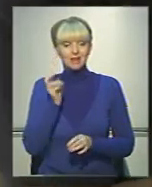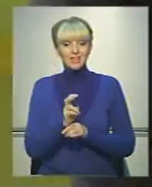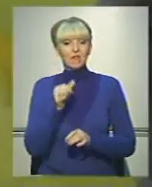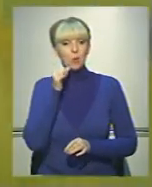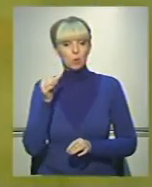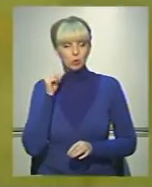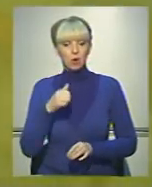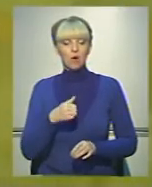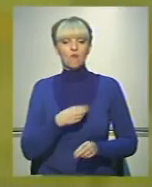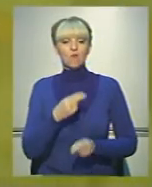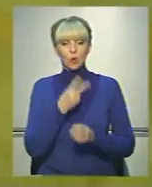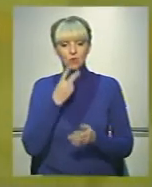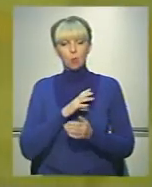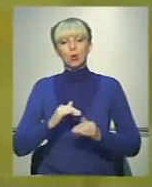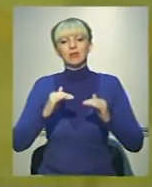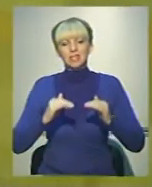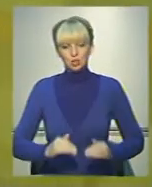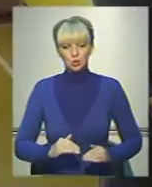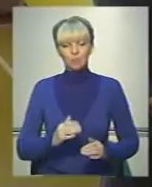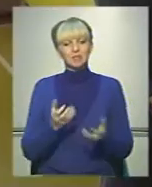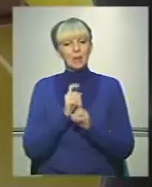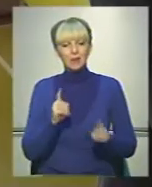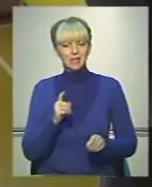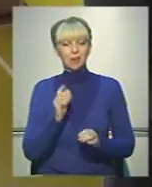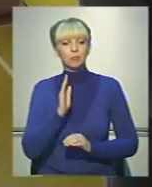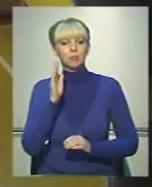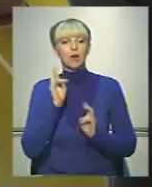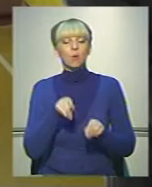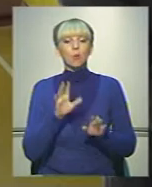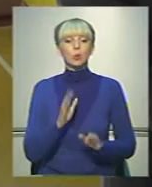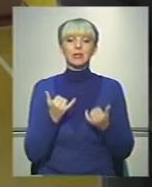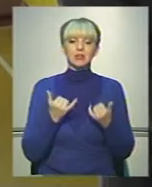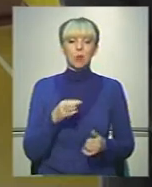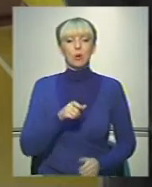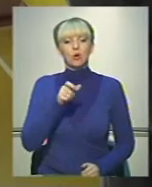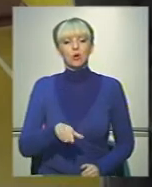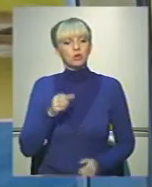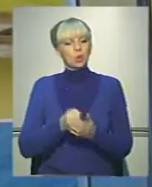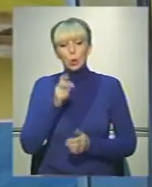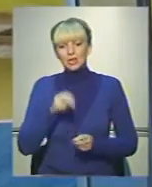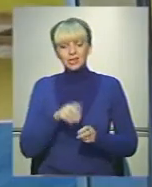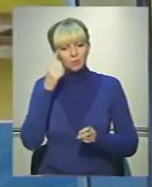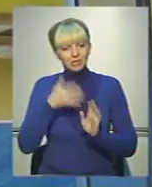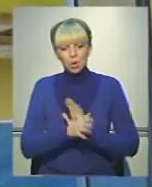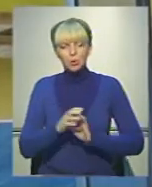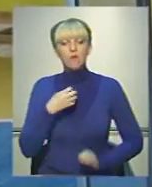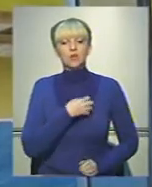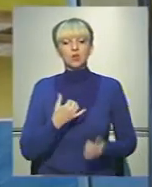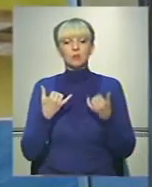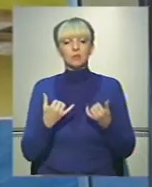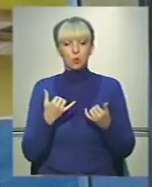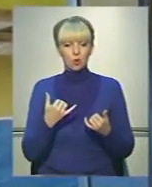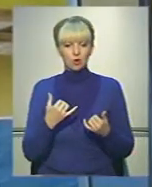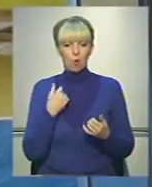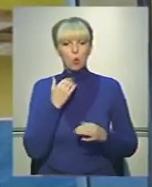минулого, воле виявлення була низькою. Не береться прогнозувати, як воно буде зараз, бо люди ще не до кінця розуміють важливість нинішнього